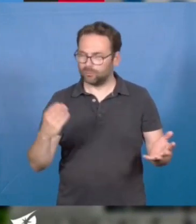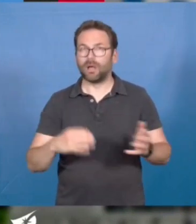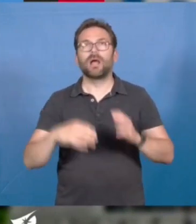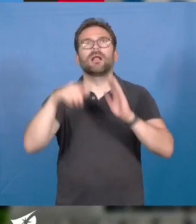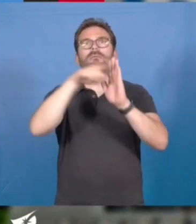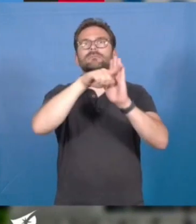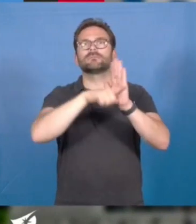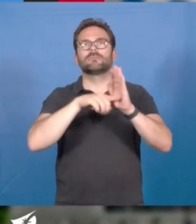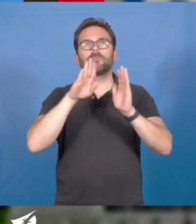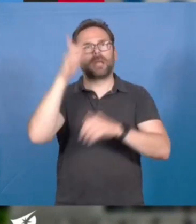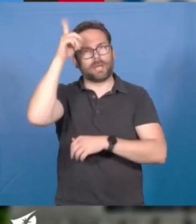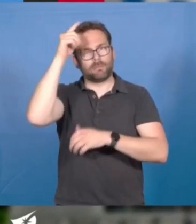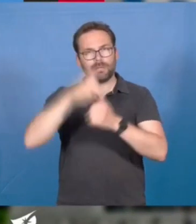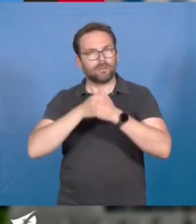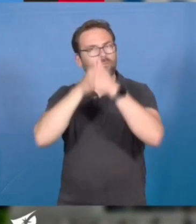républicaines qui nous unissent. Je vous remercie de votre attention.